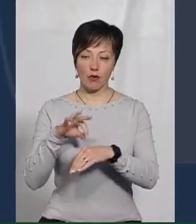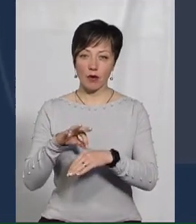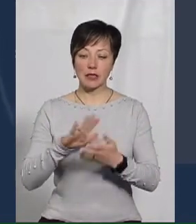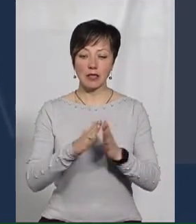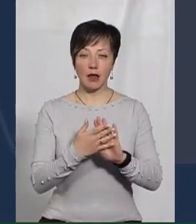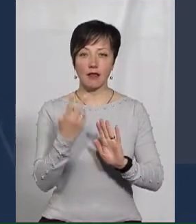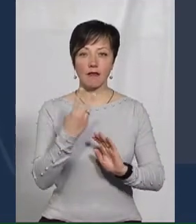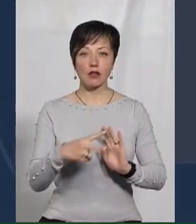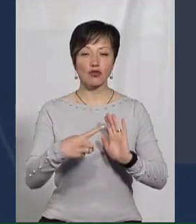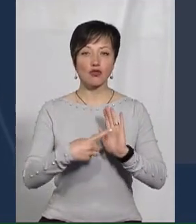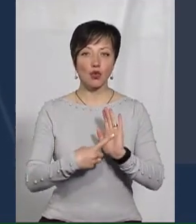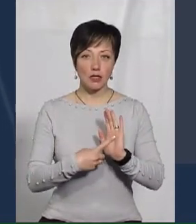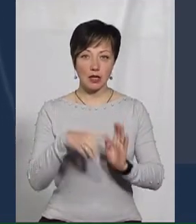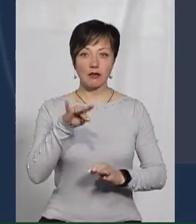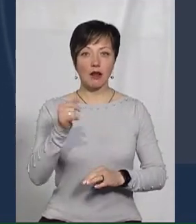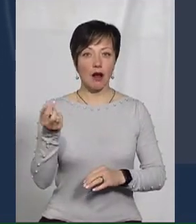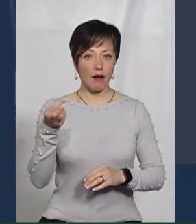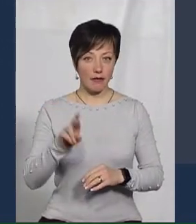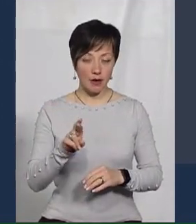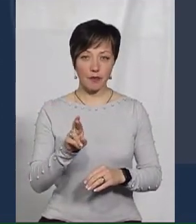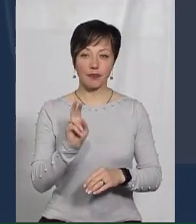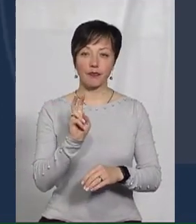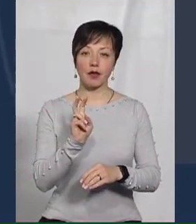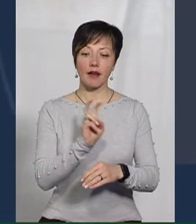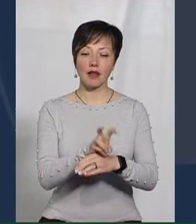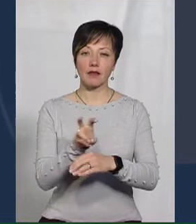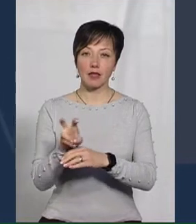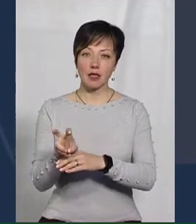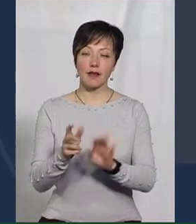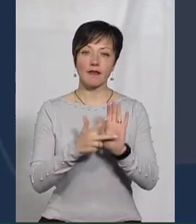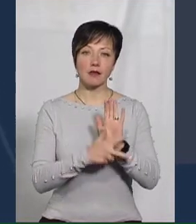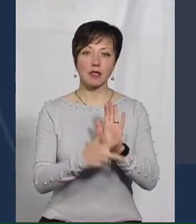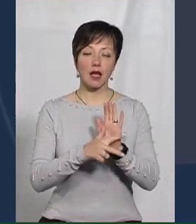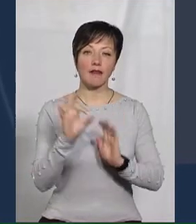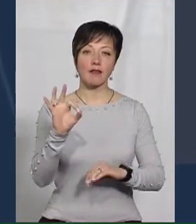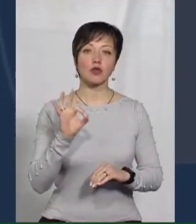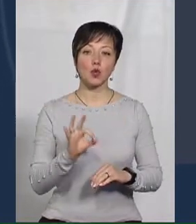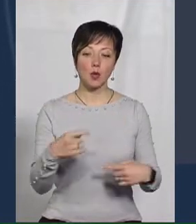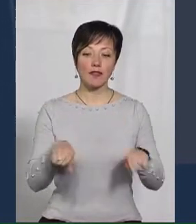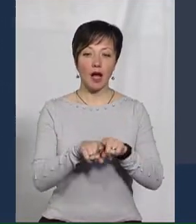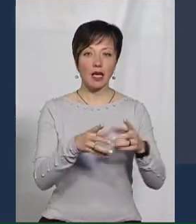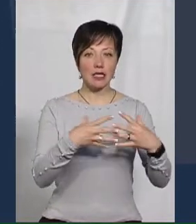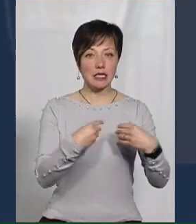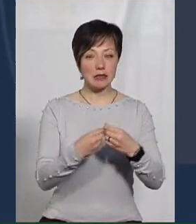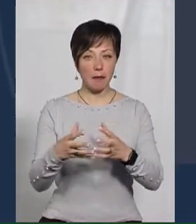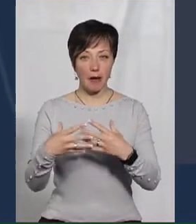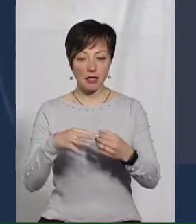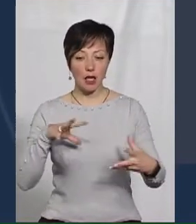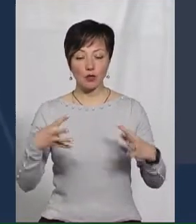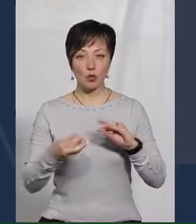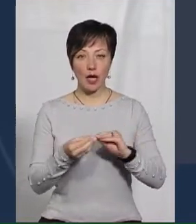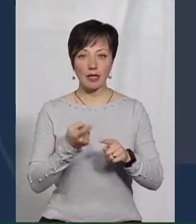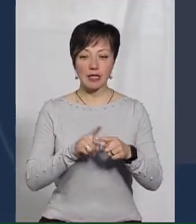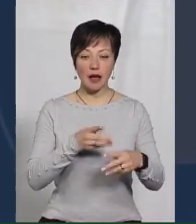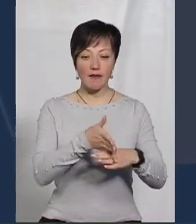на 26 травня відвідано майже 80% таких сімей. За результатами цих